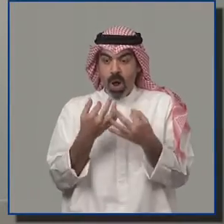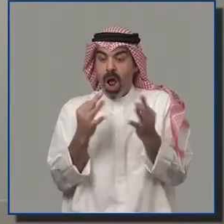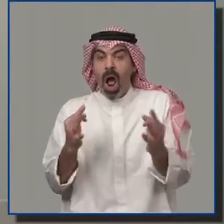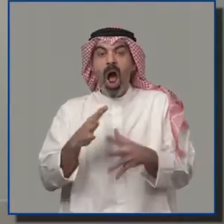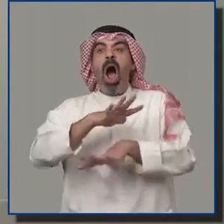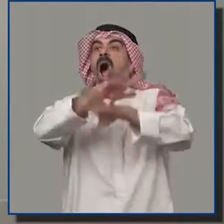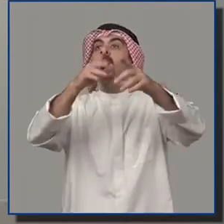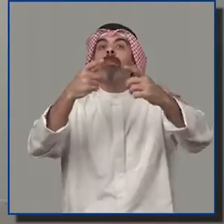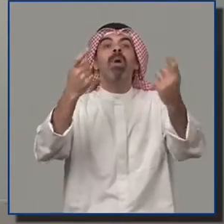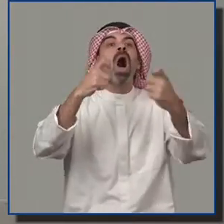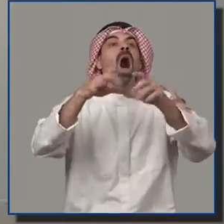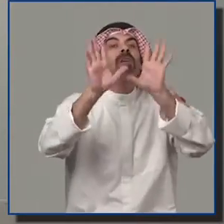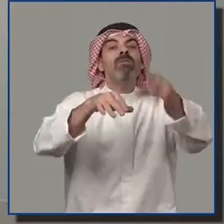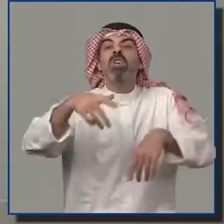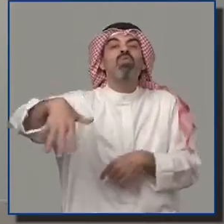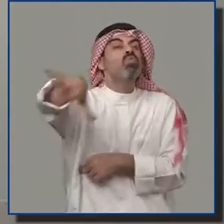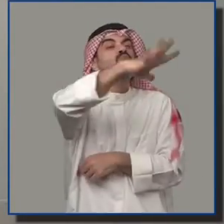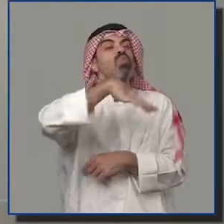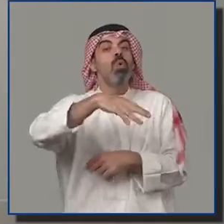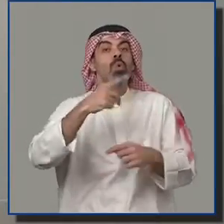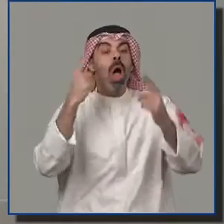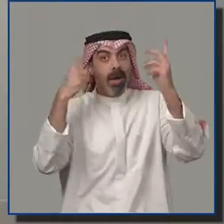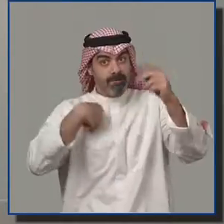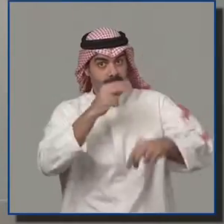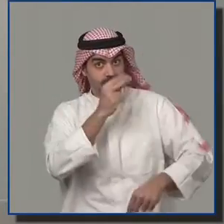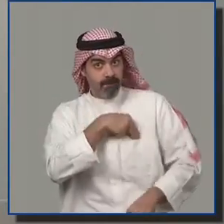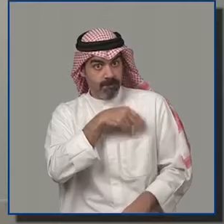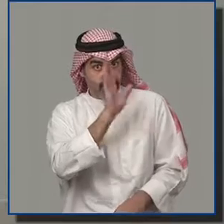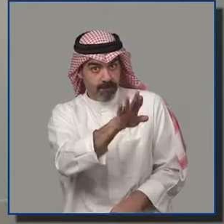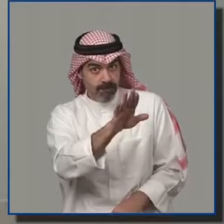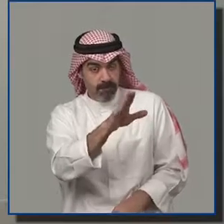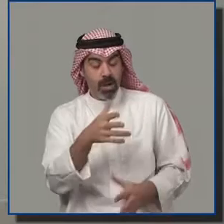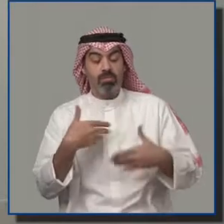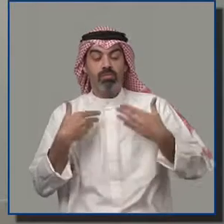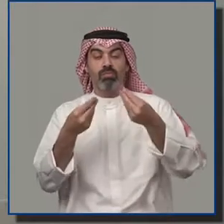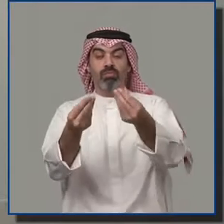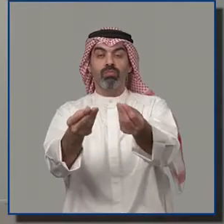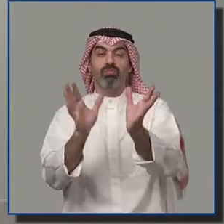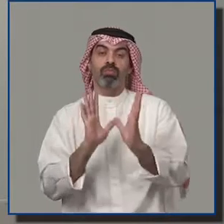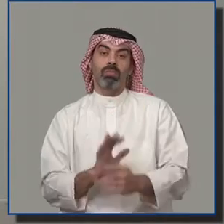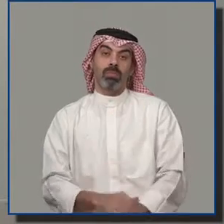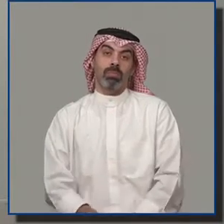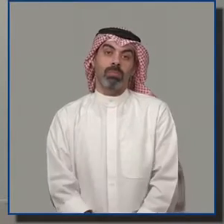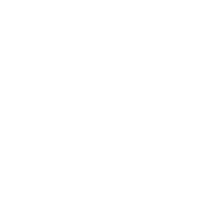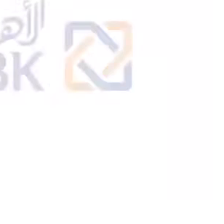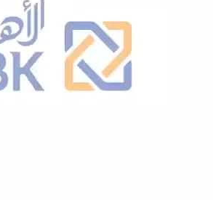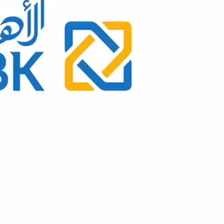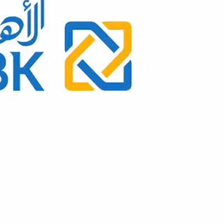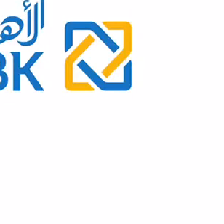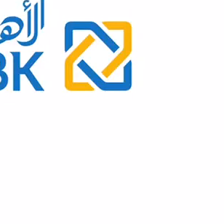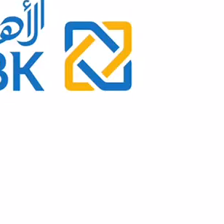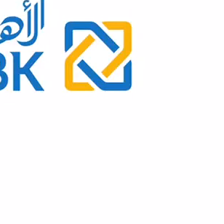المالي بتمكين كافة فئات المجتمع من الاستفادة من الخدمات والمنتجات